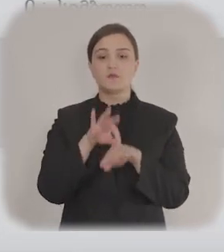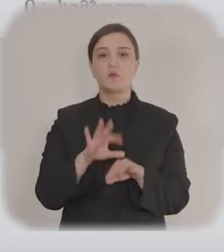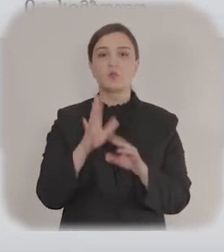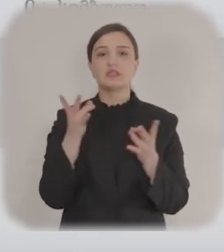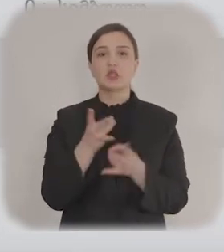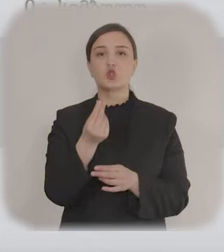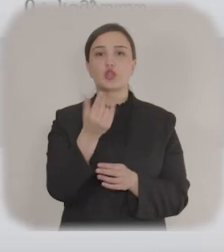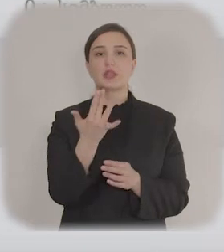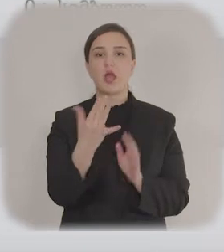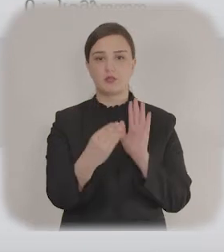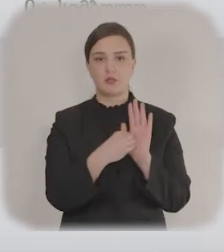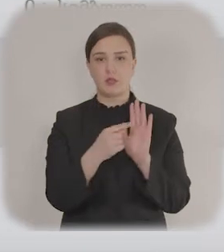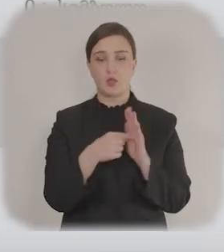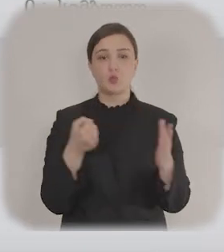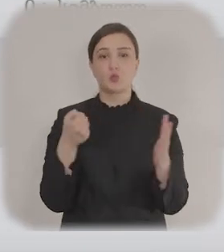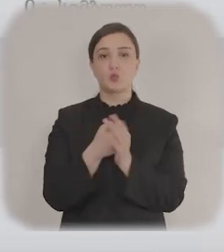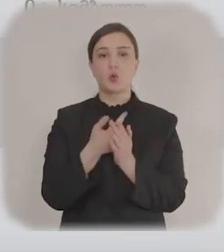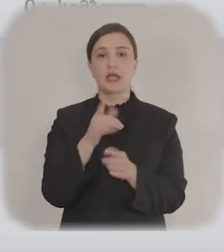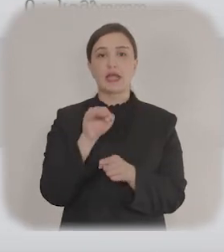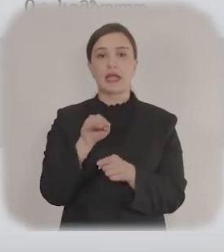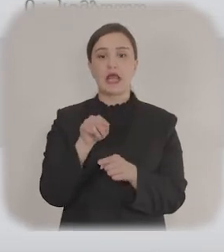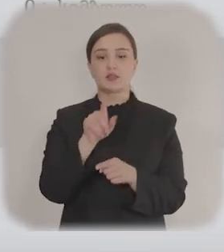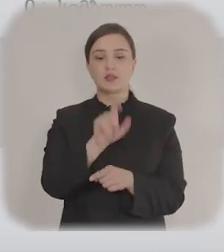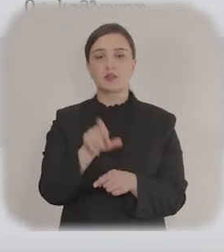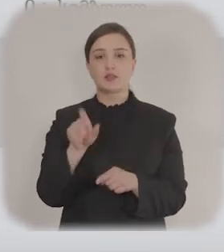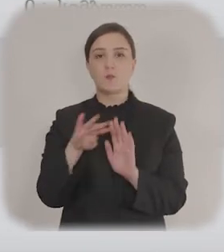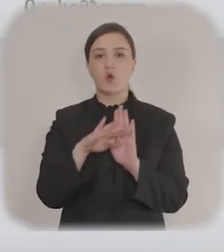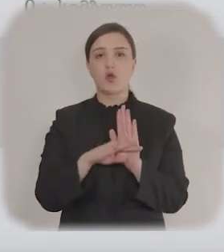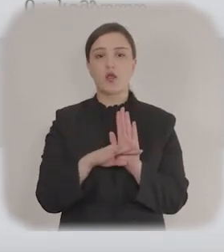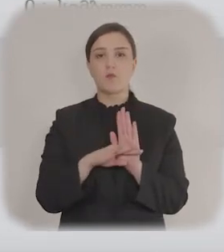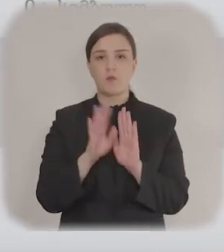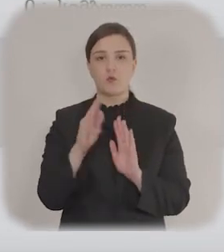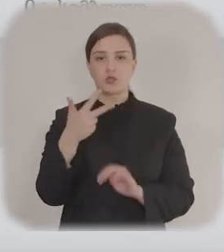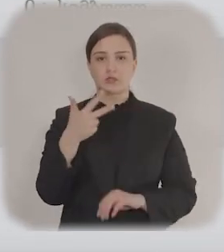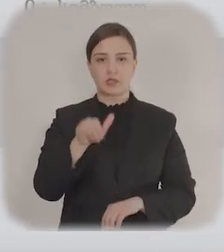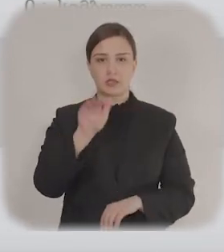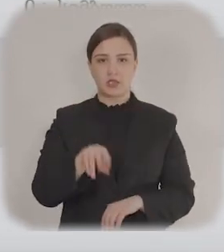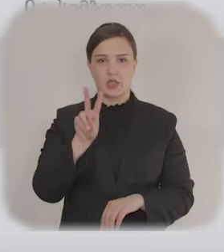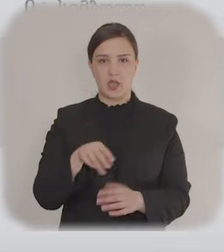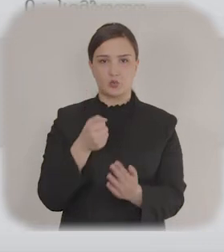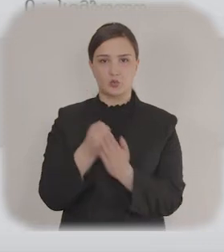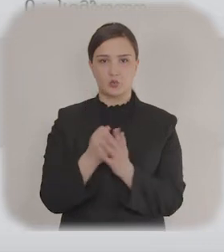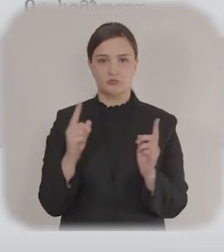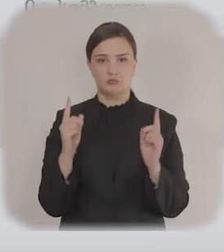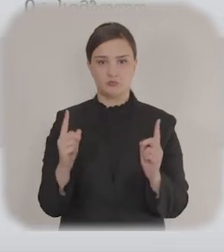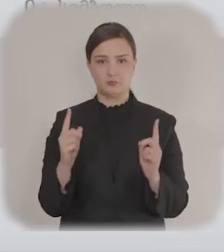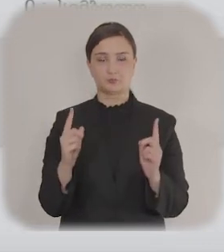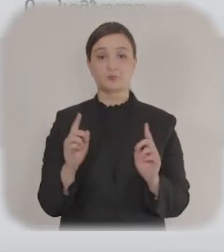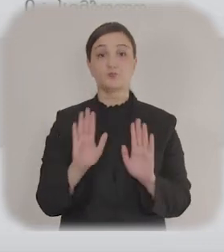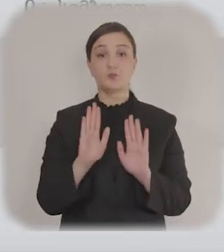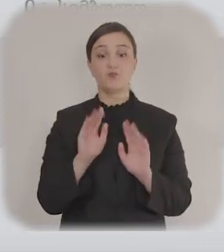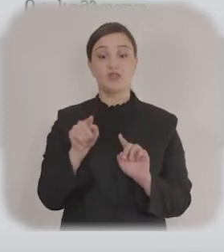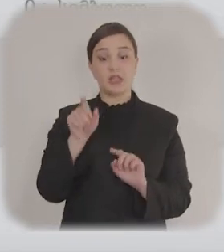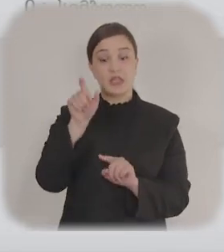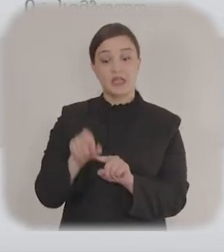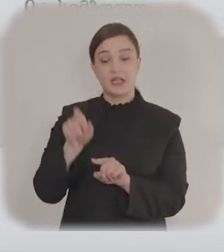beneficiyarları üçün qrantın maksimum həcmi 30 min lari olaraq müəyyənləşdirilib. Ancaq biznesinin fəaliyyəti yerinin